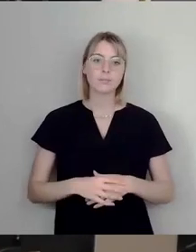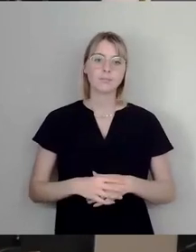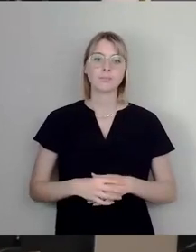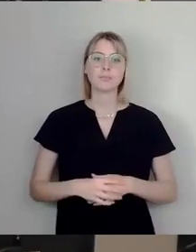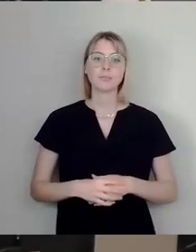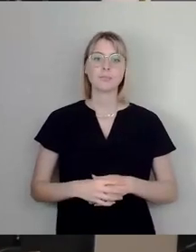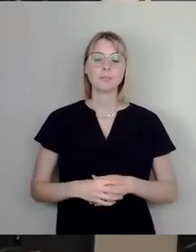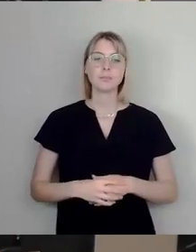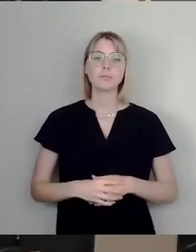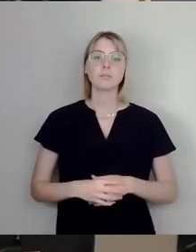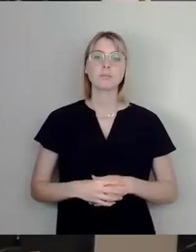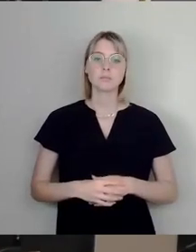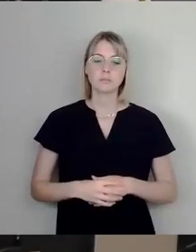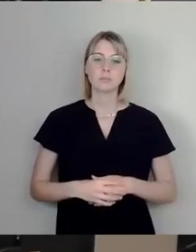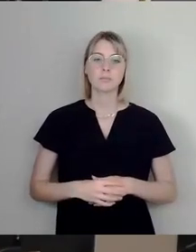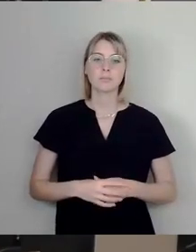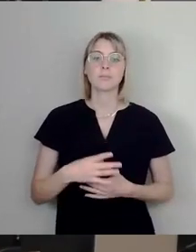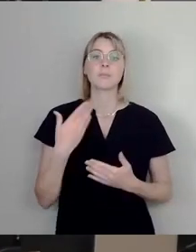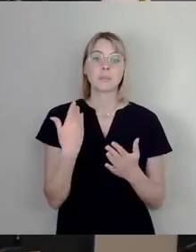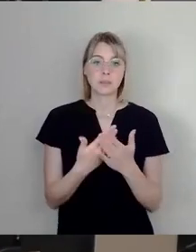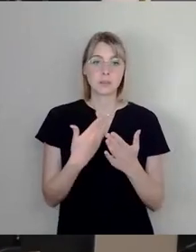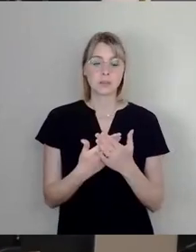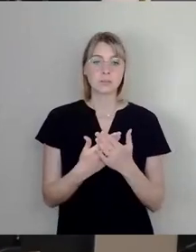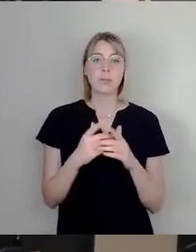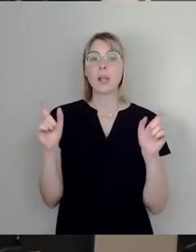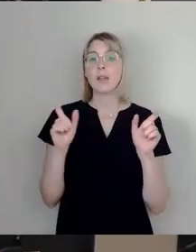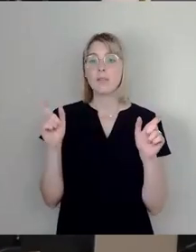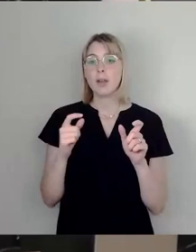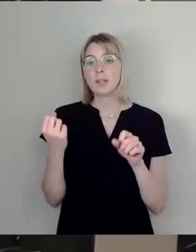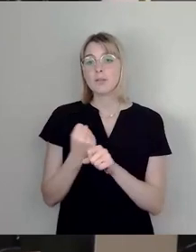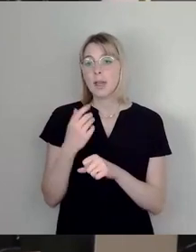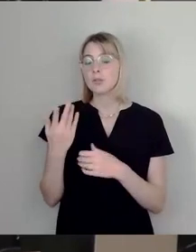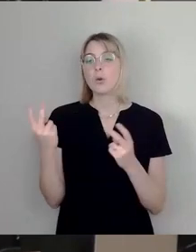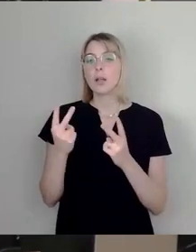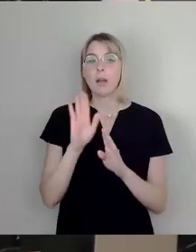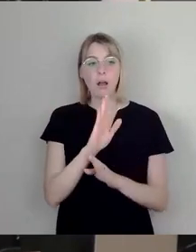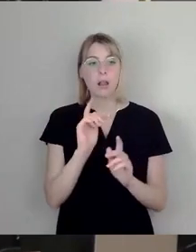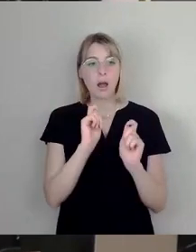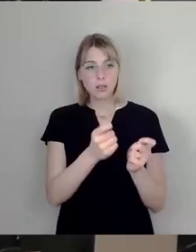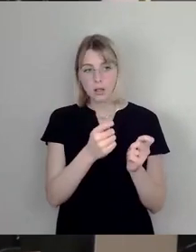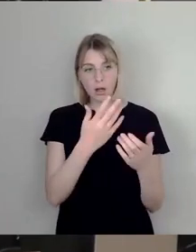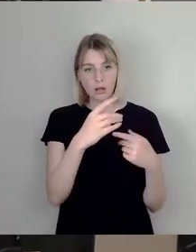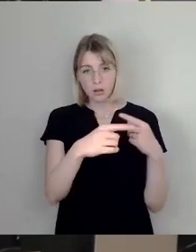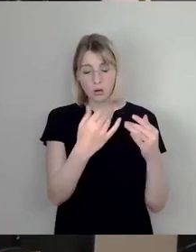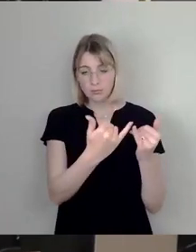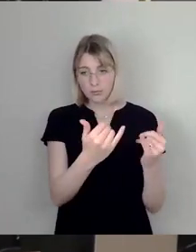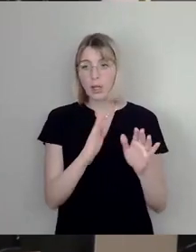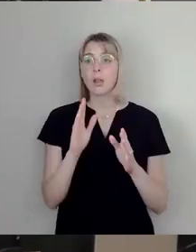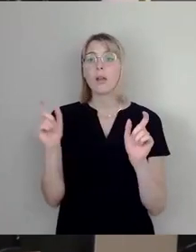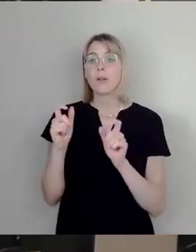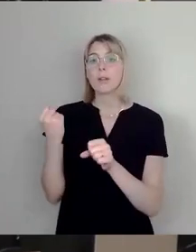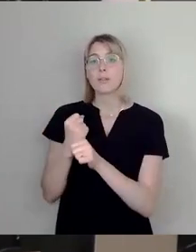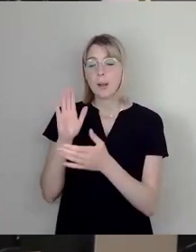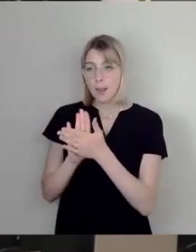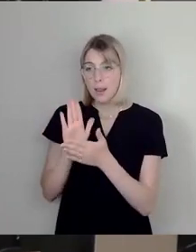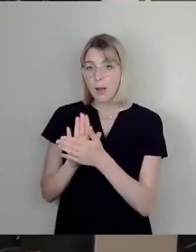Richtig. Deswegen, das Eventwerk, egal wie es mit Ihrem Antrag ausgeht, wird bleiben. Die Abmietung wird zum April